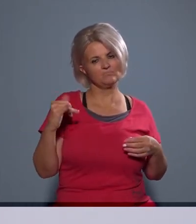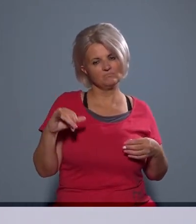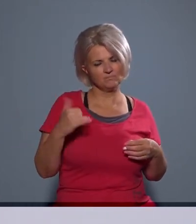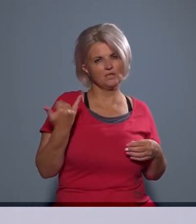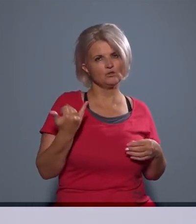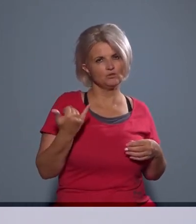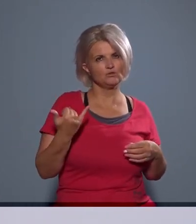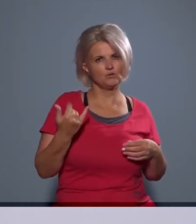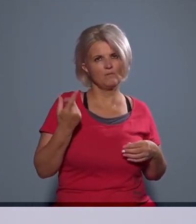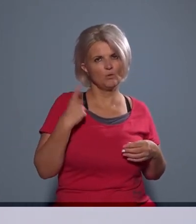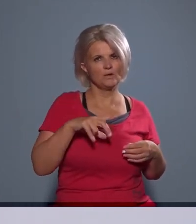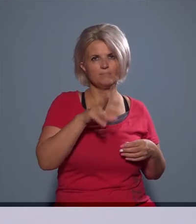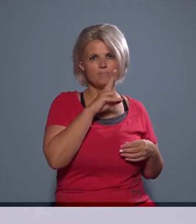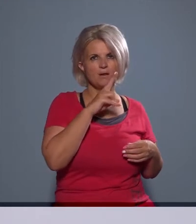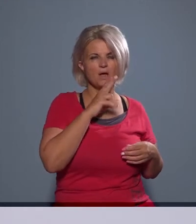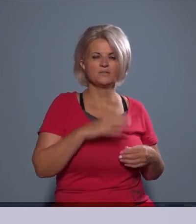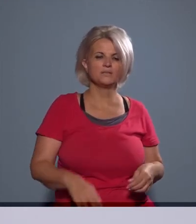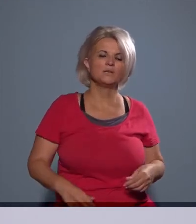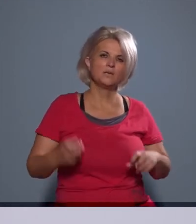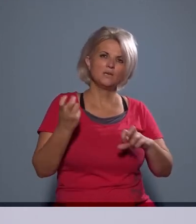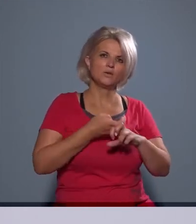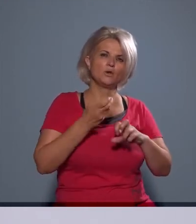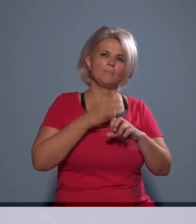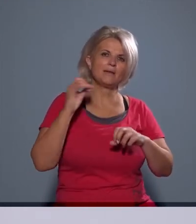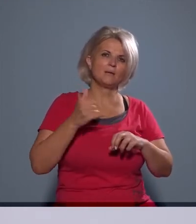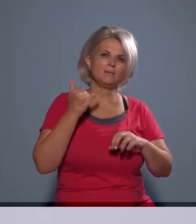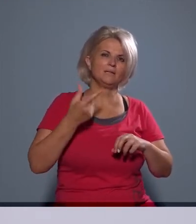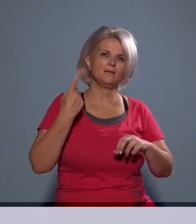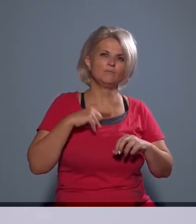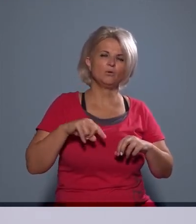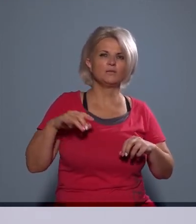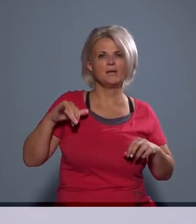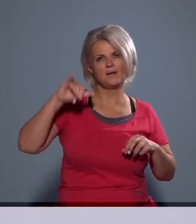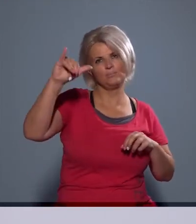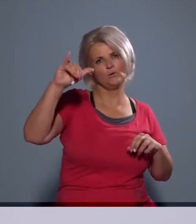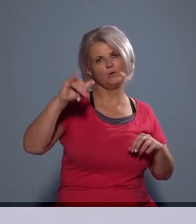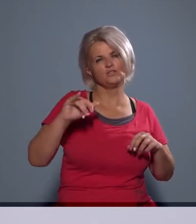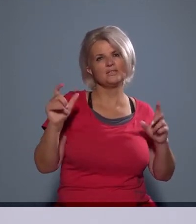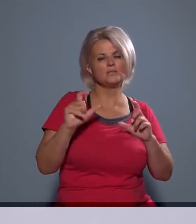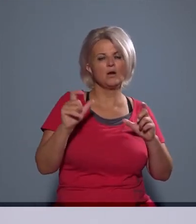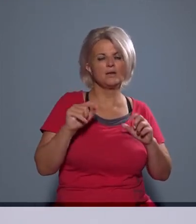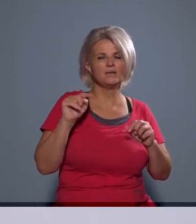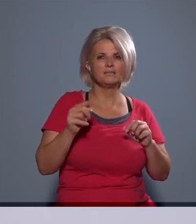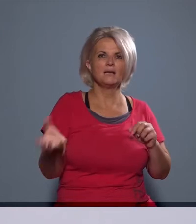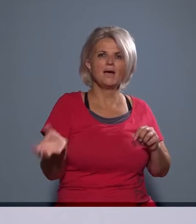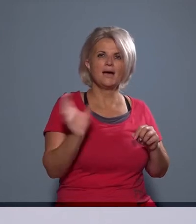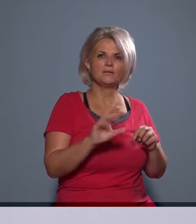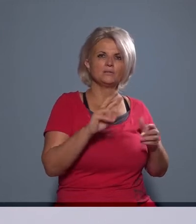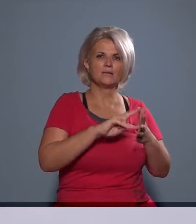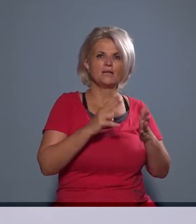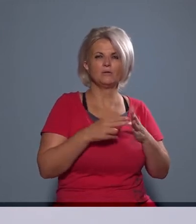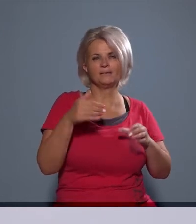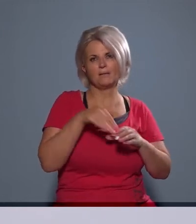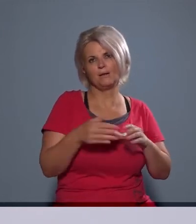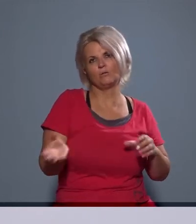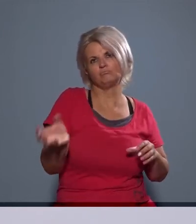fokozottan találkoztunk. Mindig is jelen volt külbányán, teszem hozzá a repülési zaj, át is helyeződött ez a kerületen belül, illetve más lett